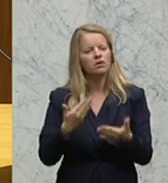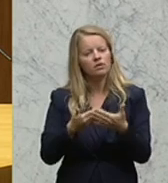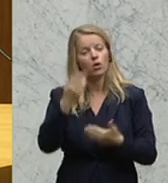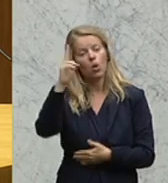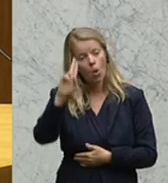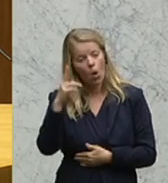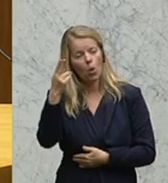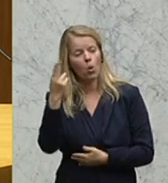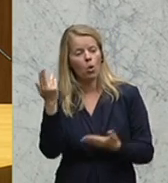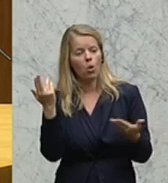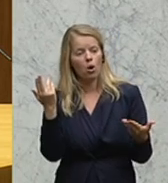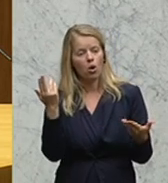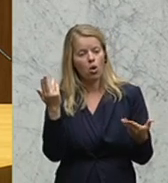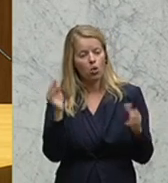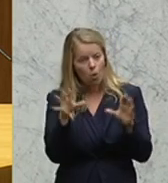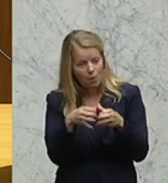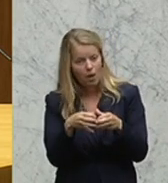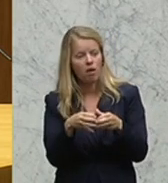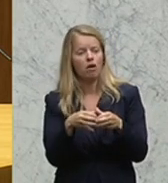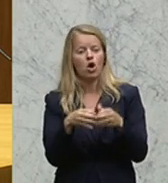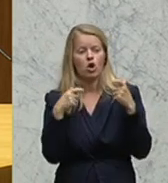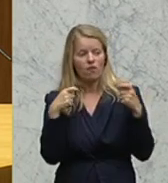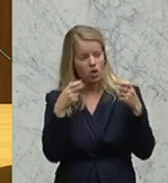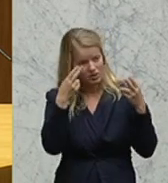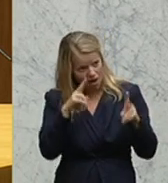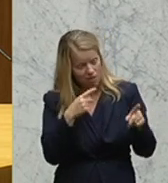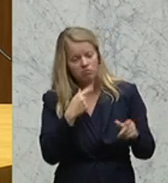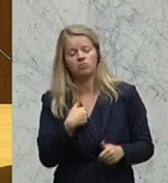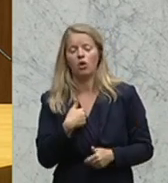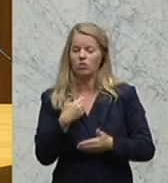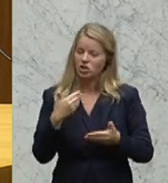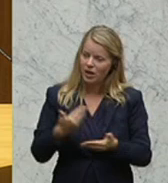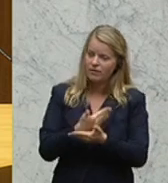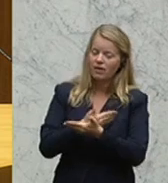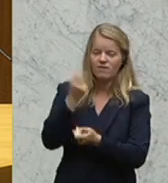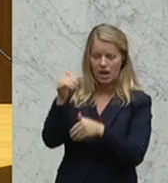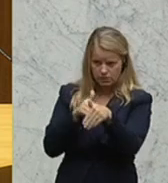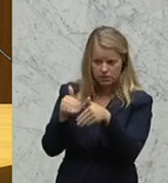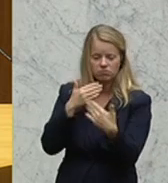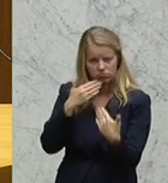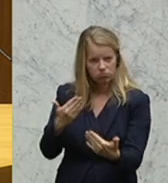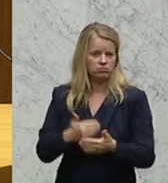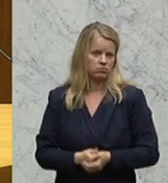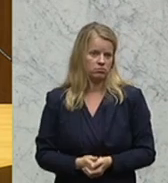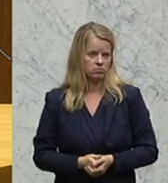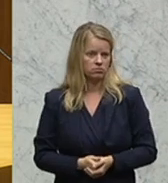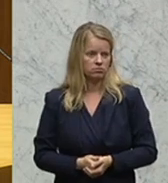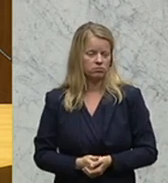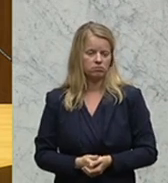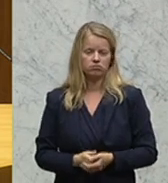beziehungsweise dem Gouverneursrat und entsprechend hier stellvertretend unserem Finanzminister. Meine Damen und Herren,